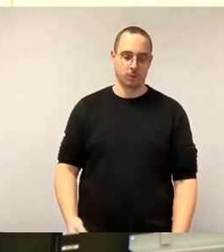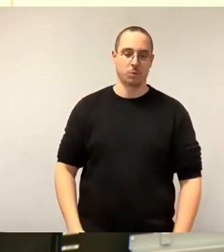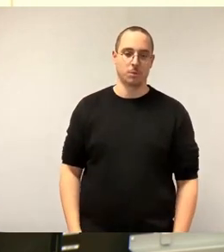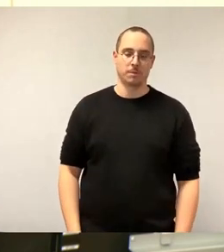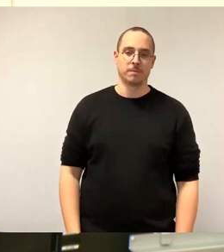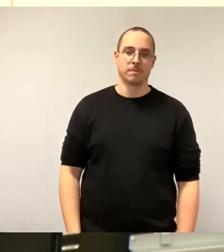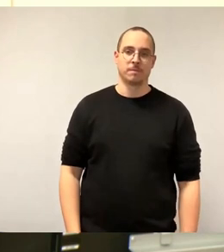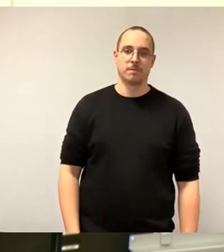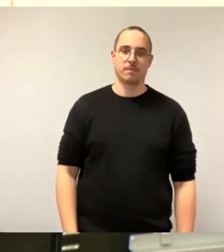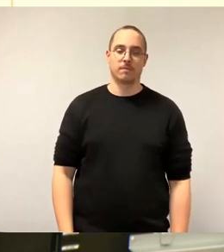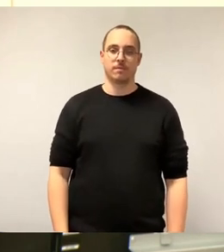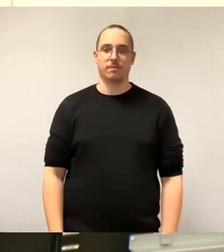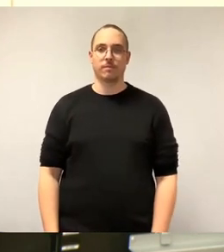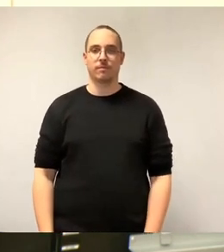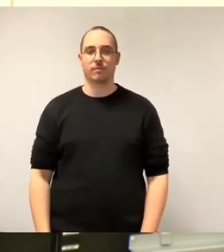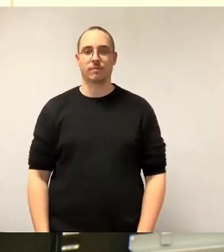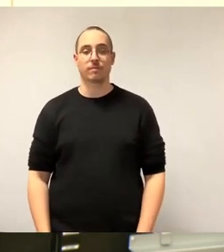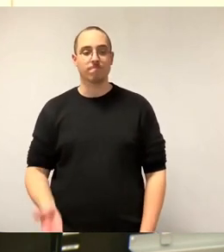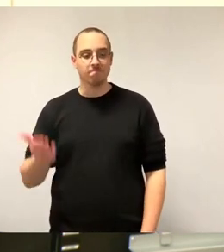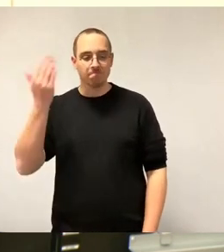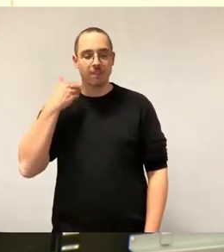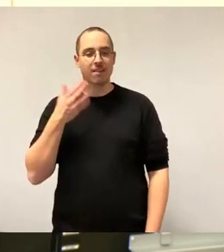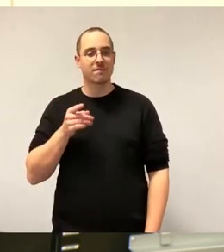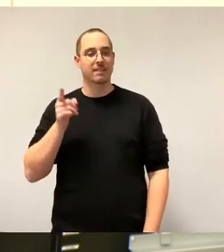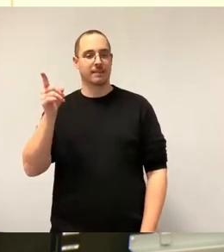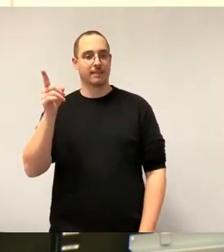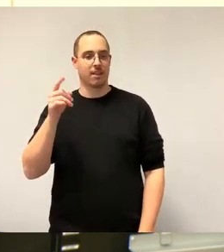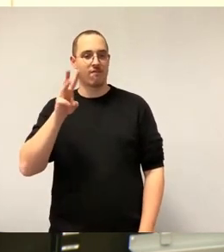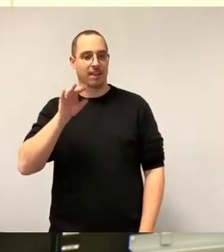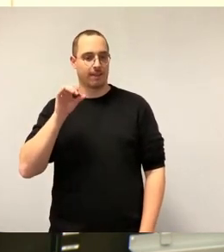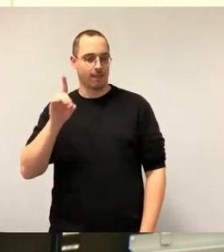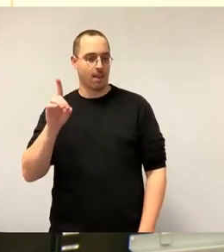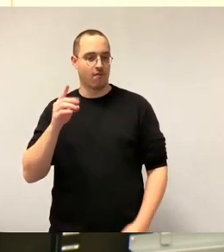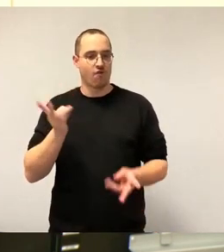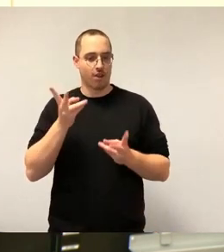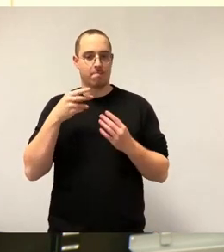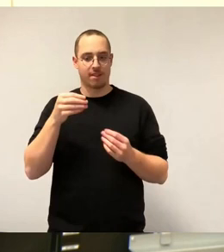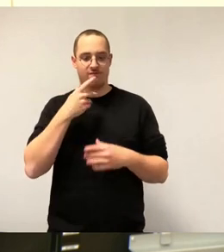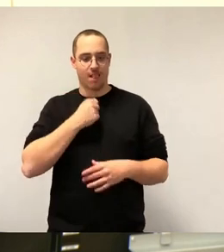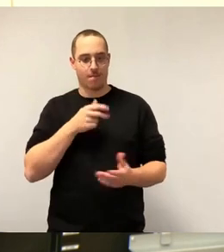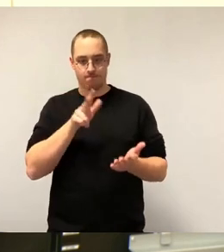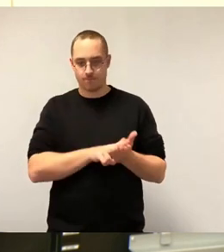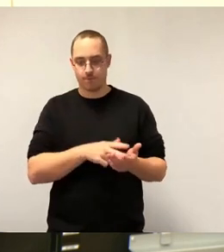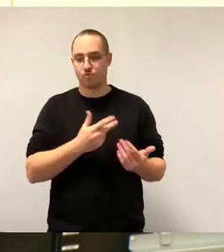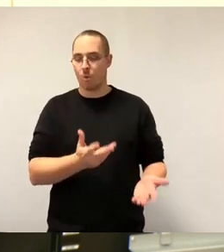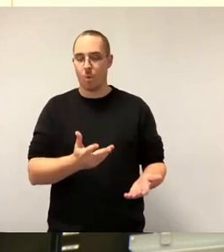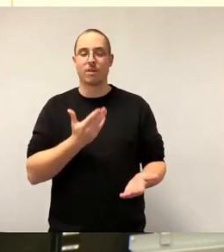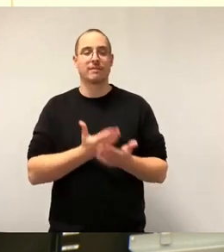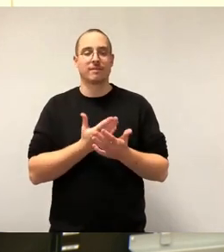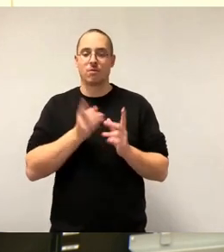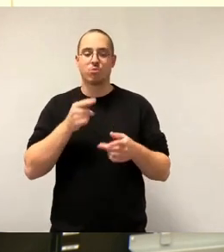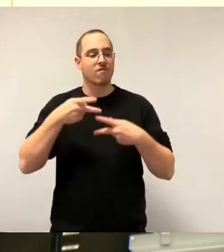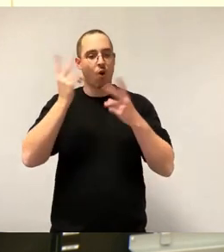gesicherten KfW 50 Fördermittel muss angesichts der einzuhaltenden Ausschreibungs und Veröffentlichungsfristen